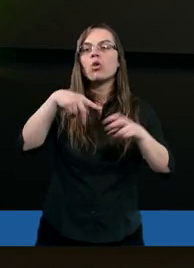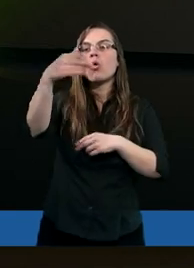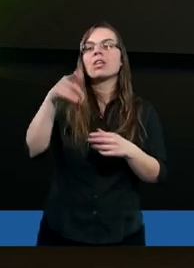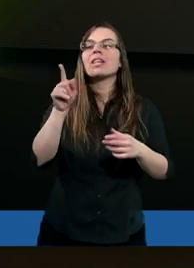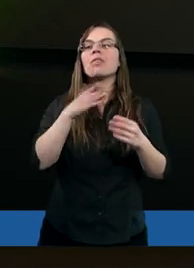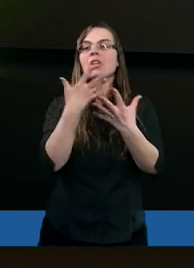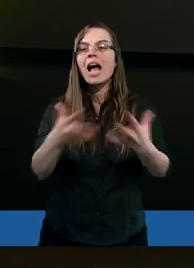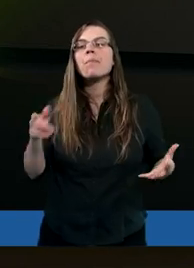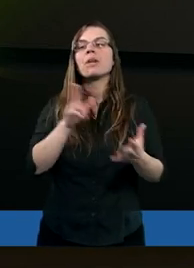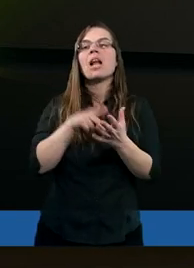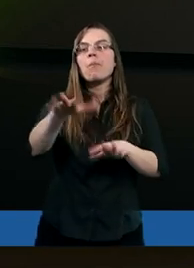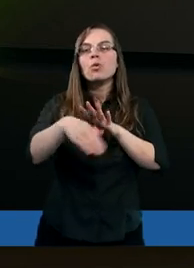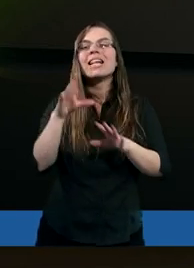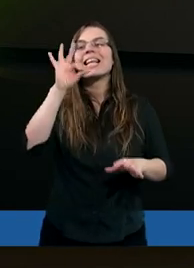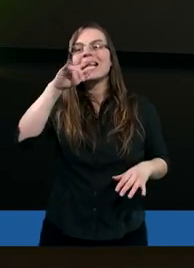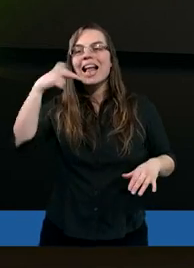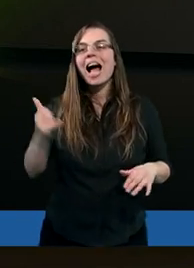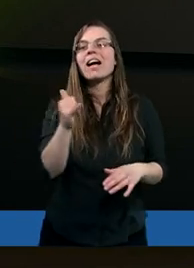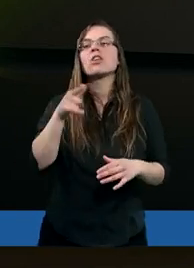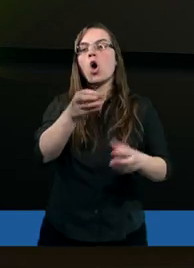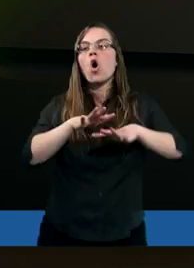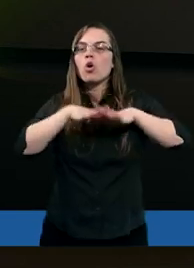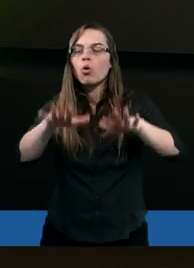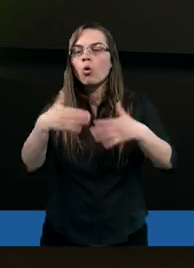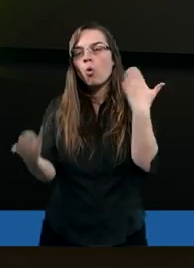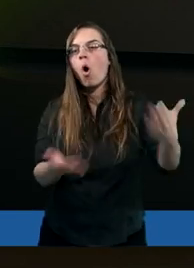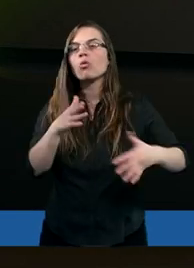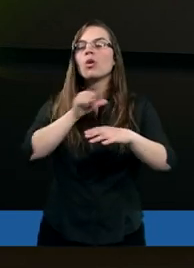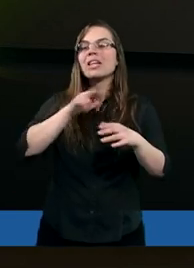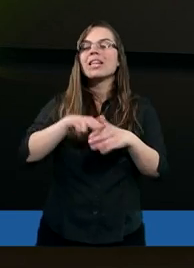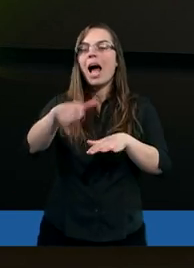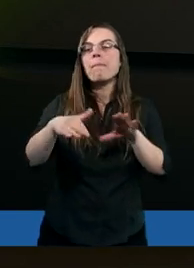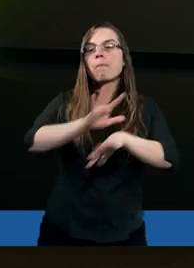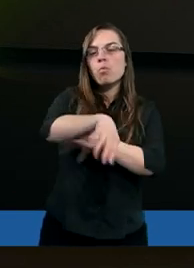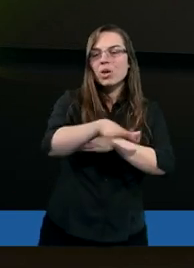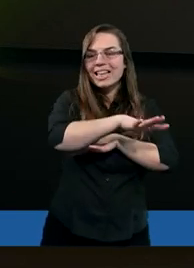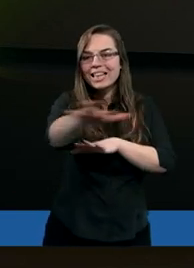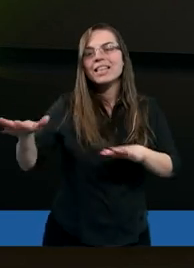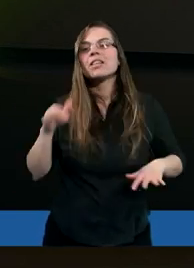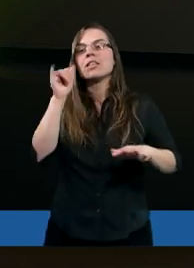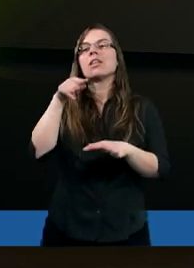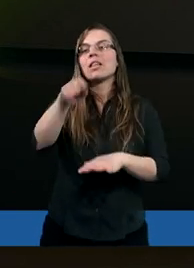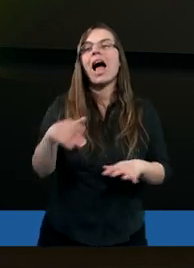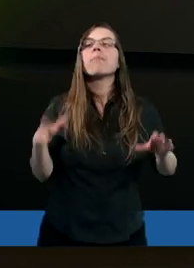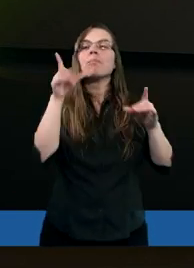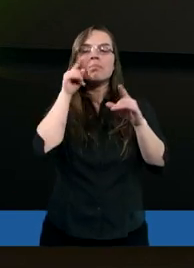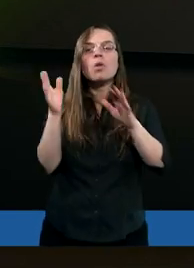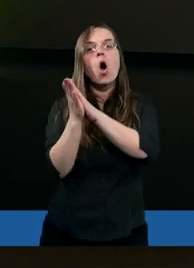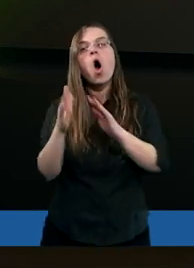wyruszyli z Refidim, przybywszy na pustynię Synaj, rozłożyli się obozem na pustyni i tam